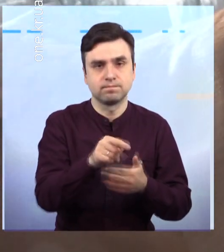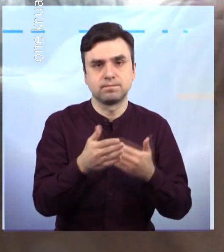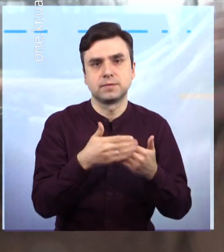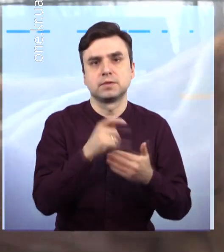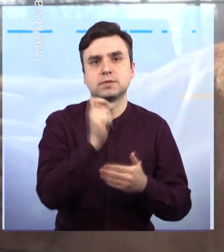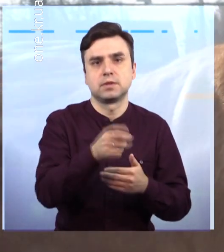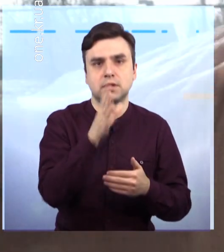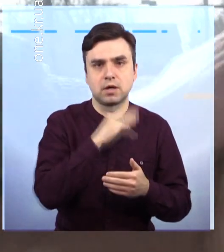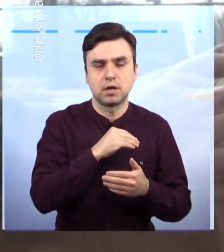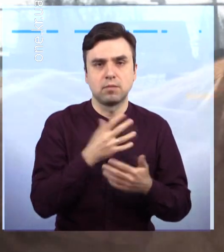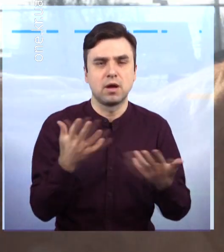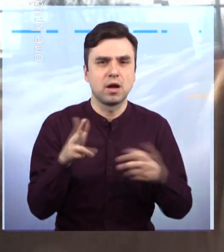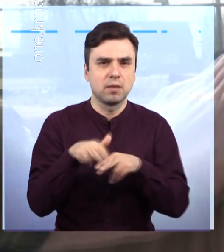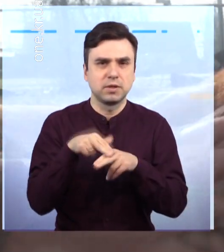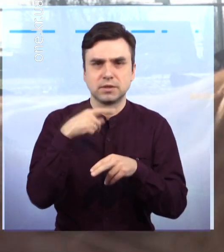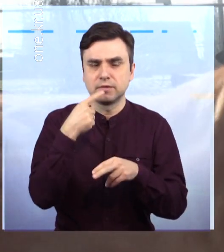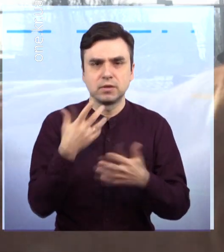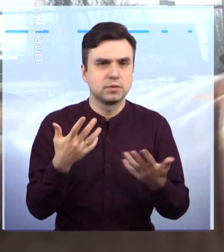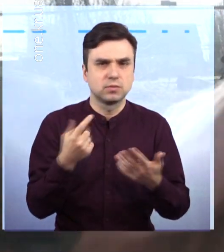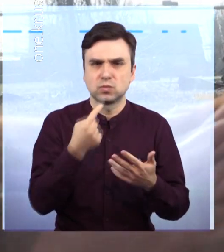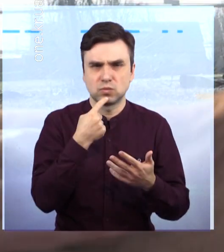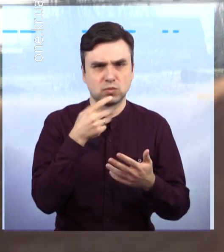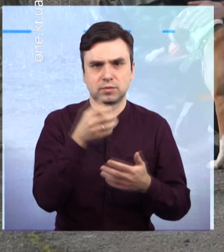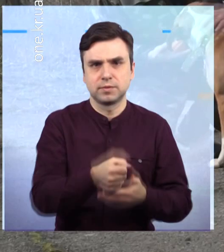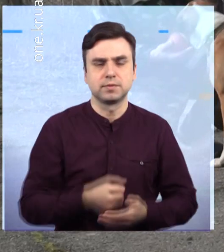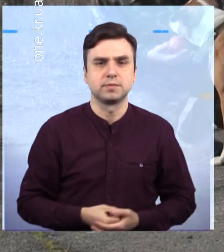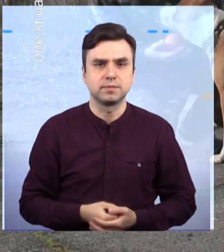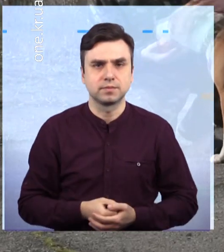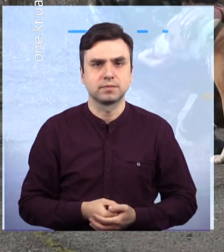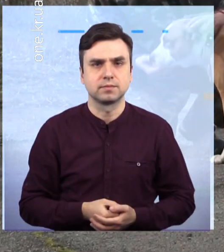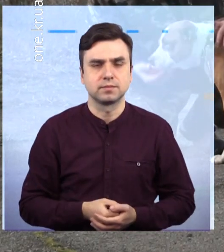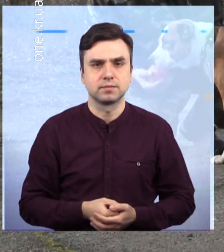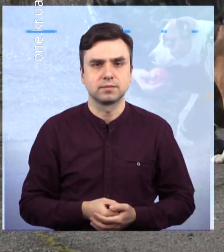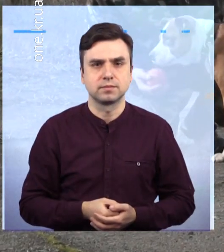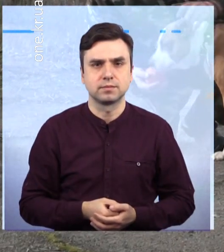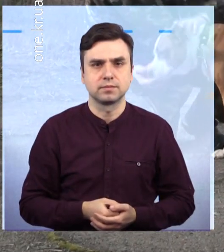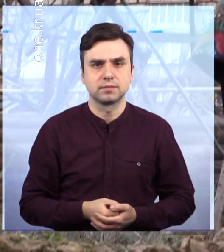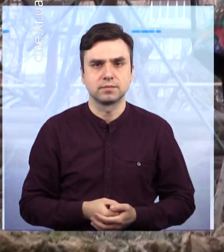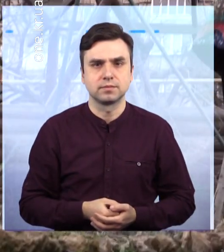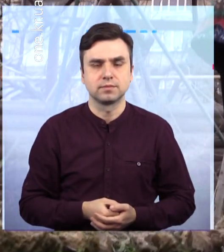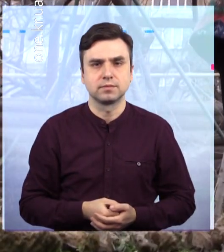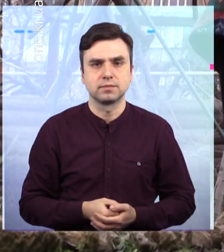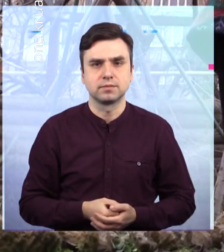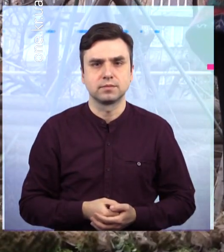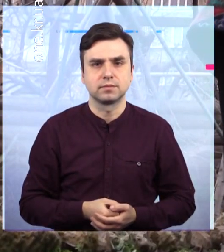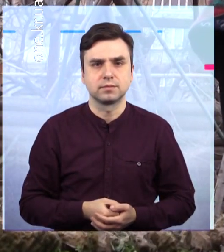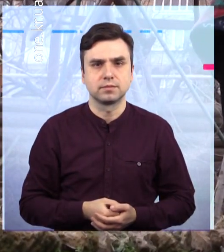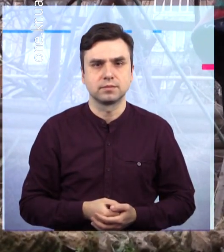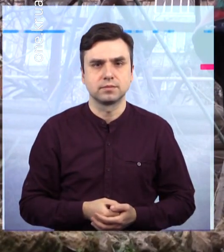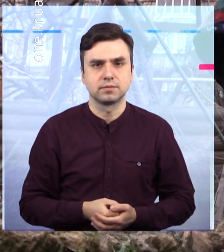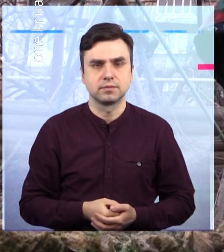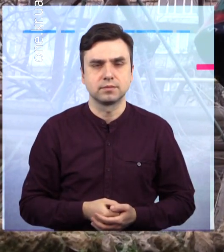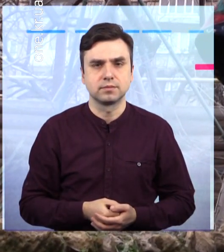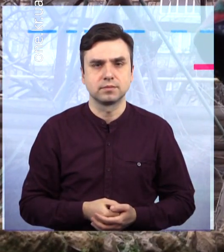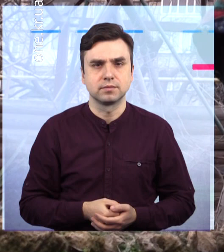їх до відповідальності за жорстоке поводження з тваринами правоохоронці зможуть тільки у разі наявності доказів. Поліцейські наголошують,